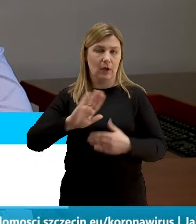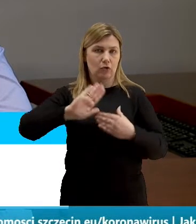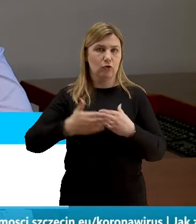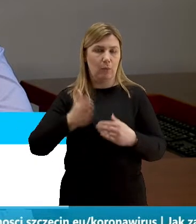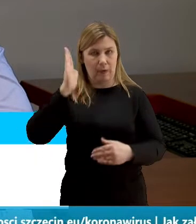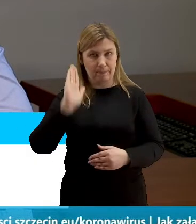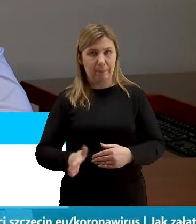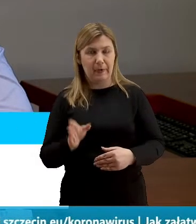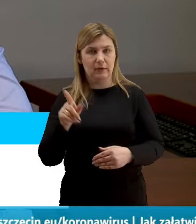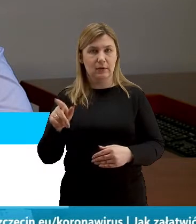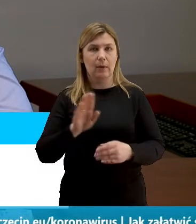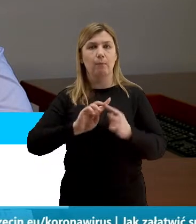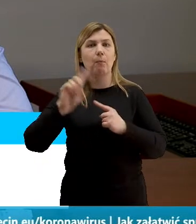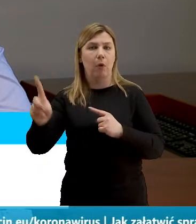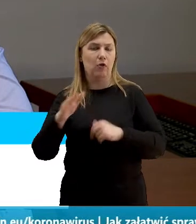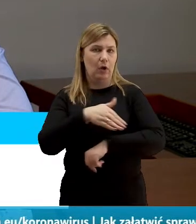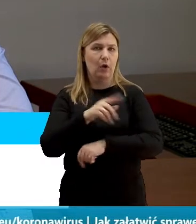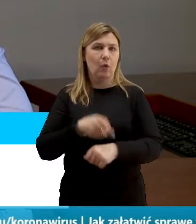formie poza urzędem odbywały